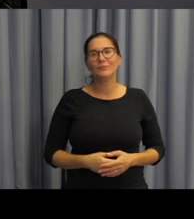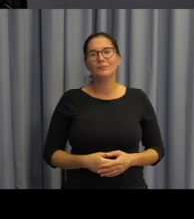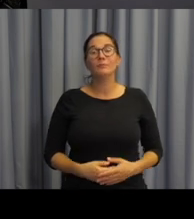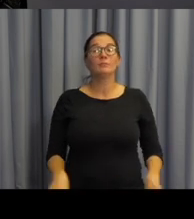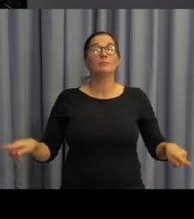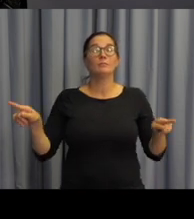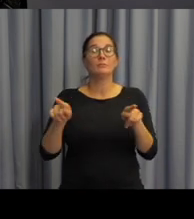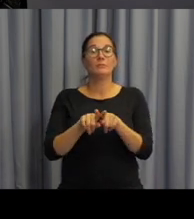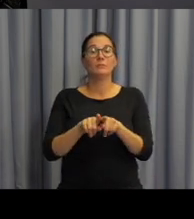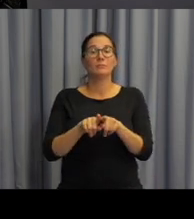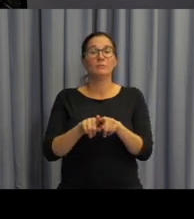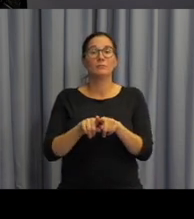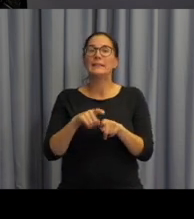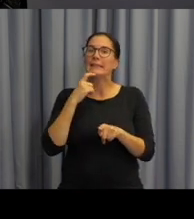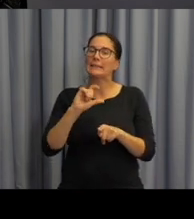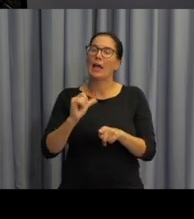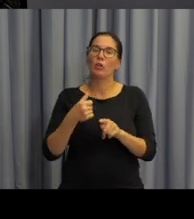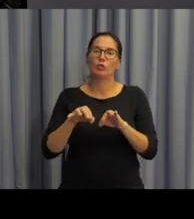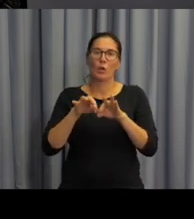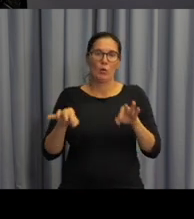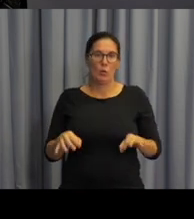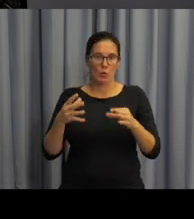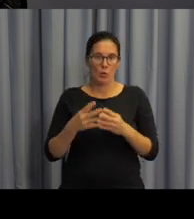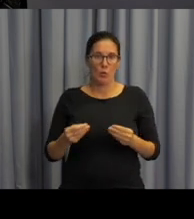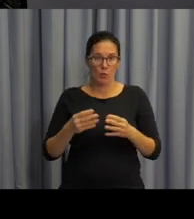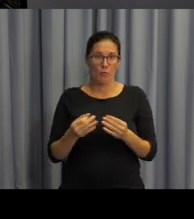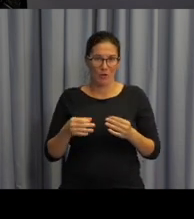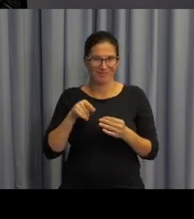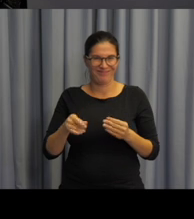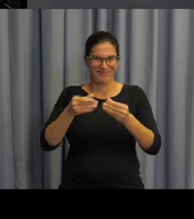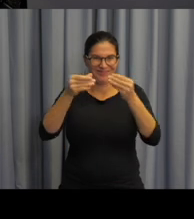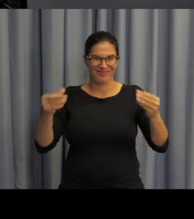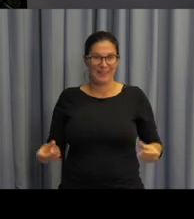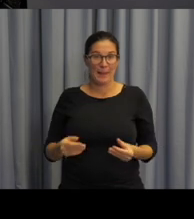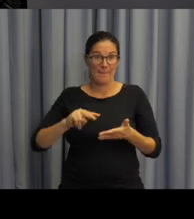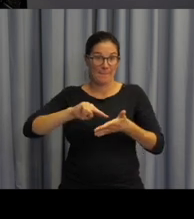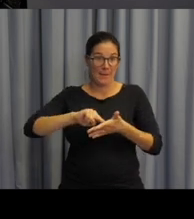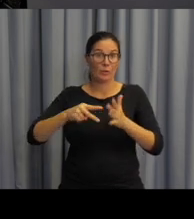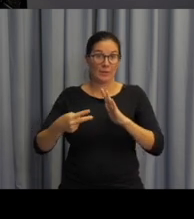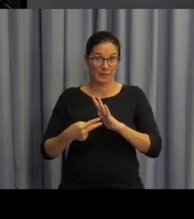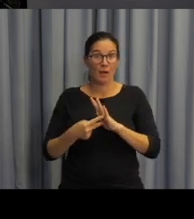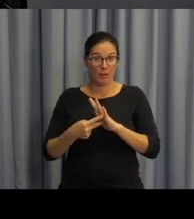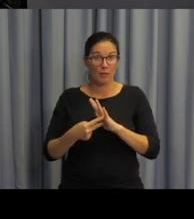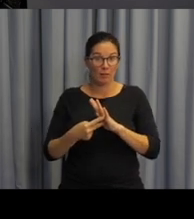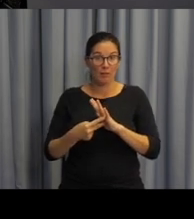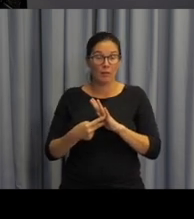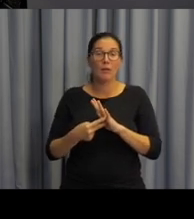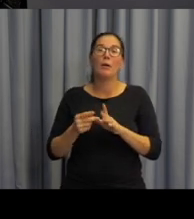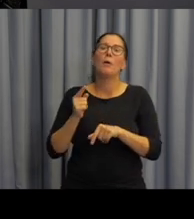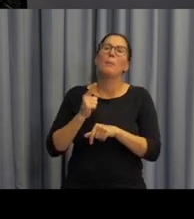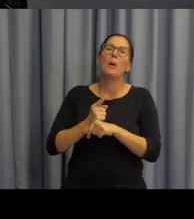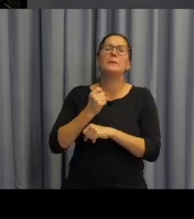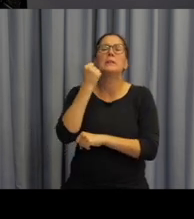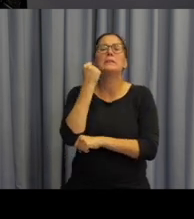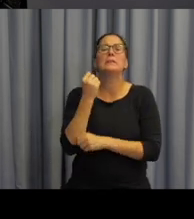chtěla na úvod říct, že ta metodická podpora, kterou jsme vytvořili, se opravdu jen okrajově